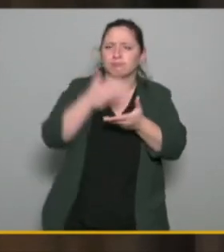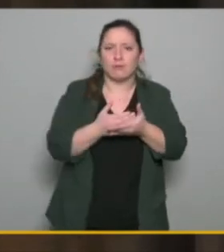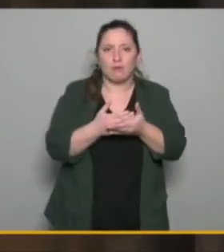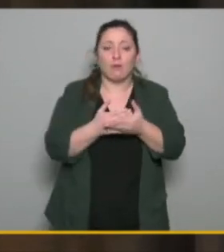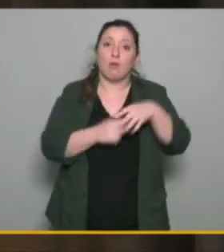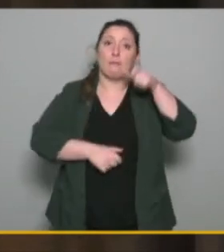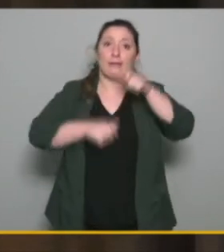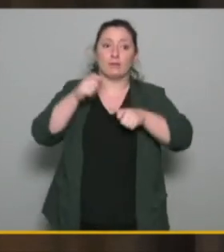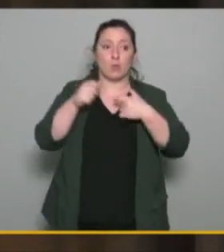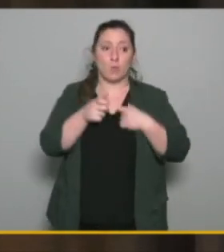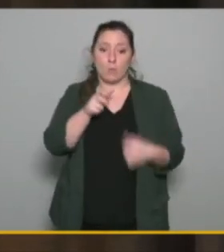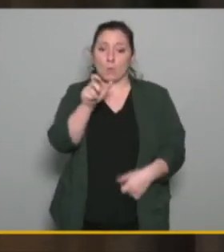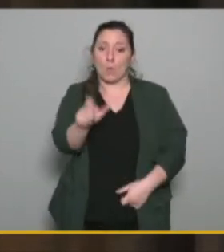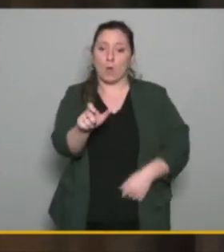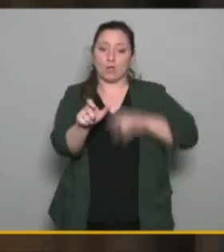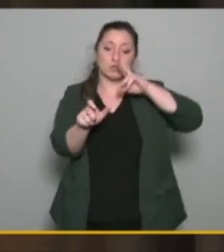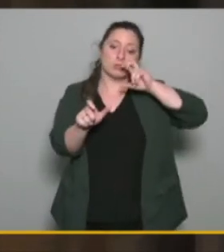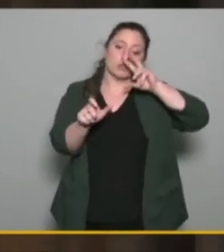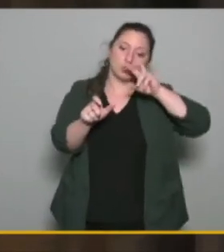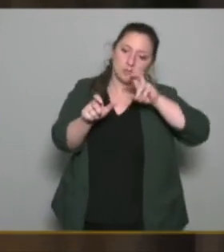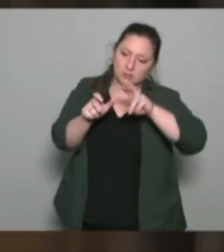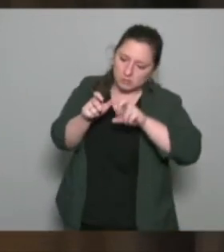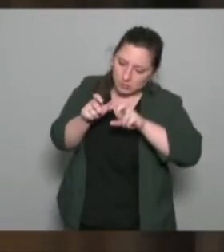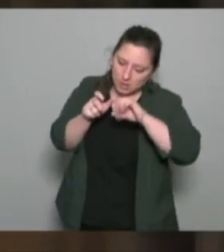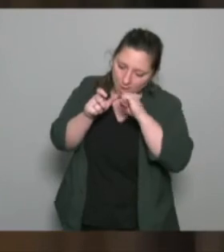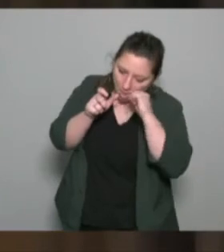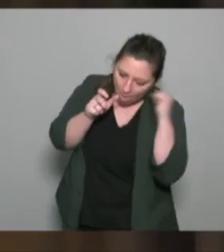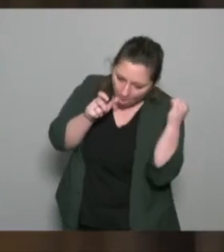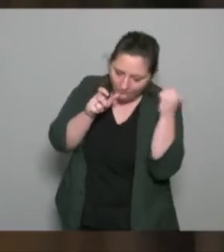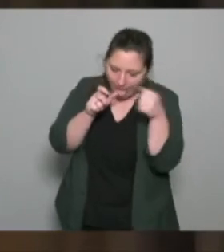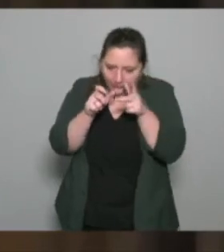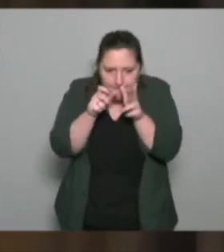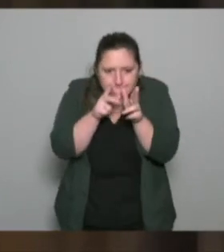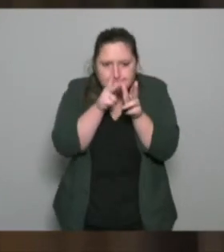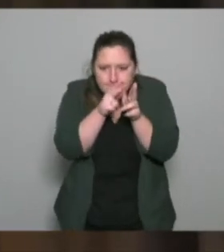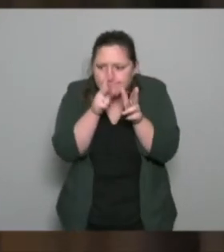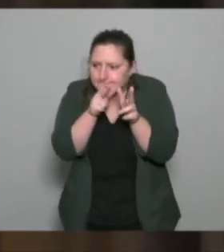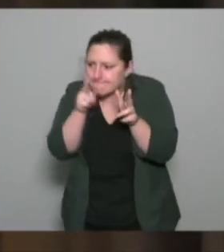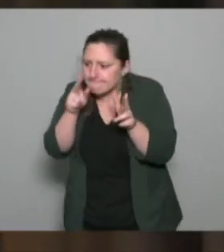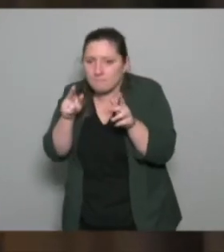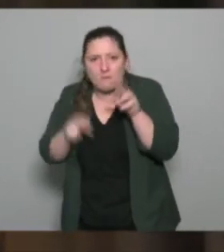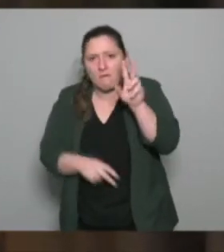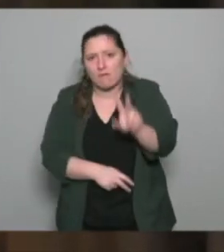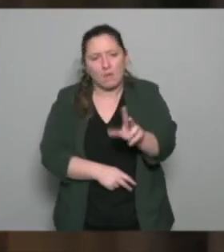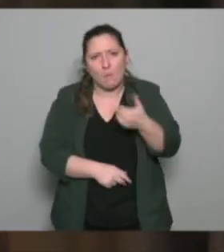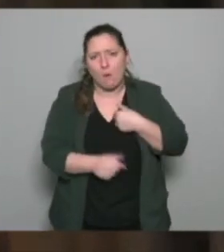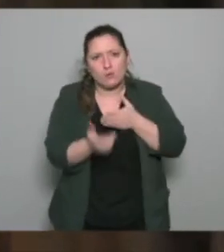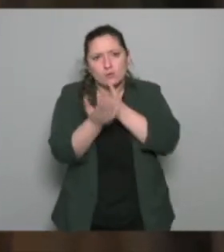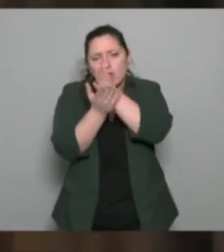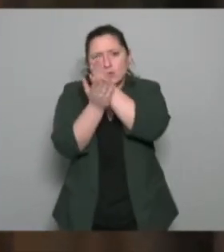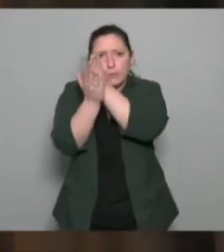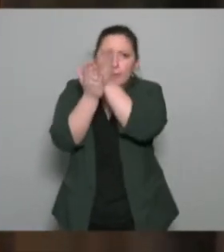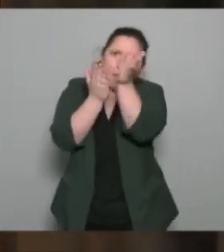ce mot c'est bien sa polysémie en fait c'est à dire que ça ça a plein de sens et le sens est